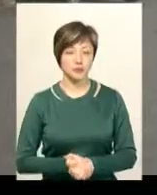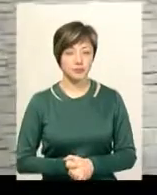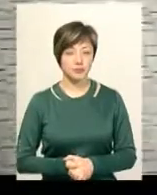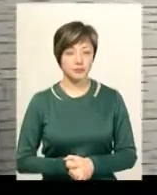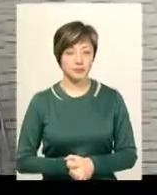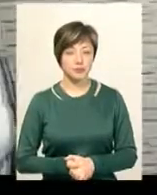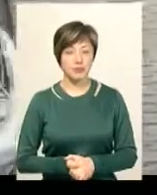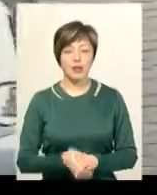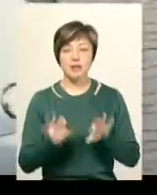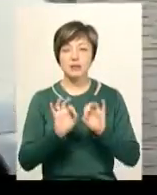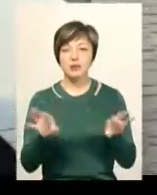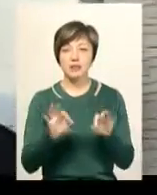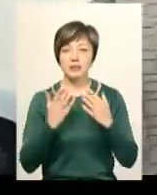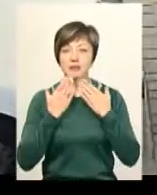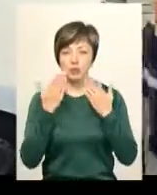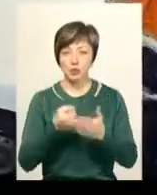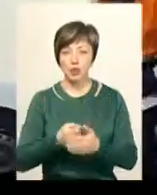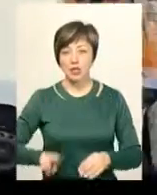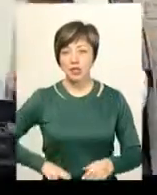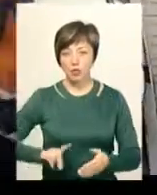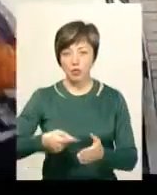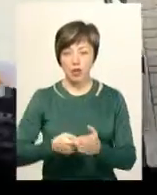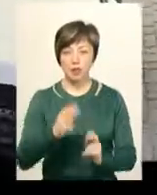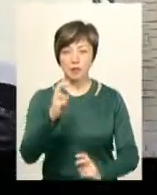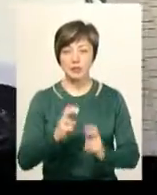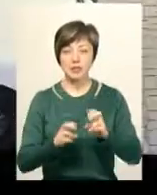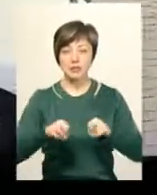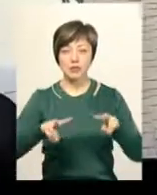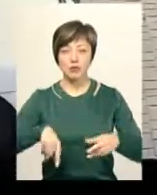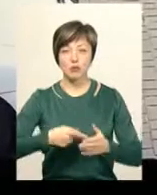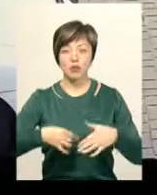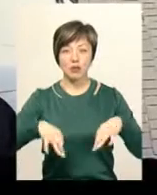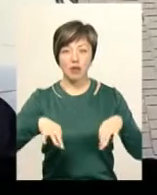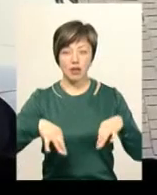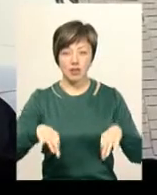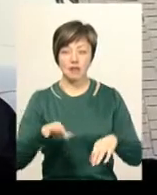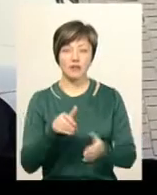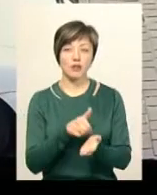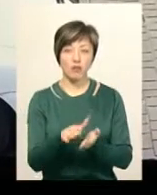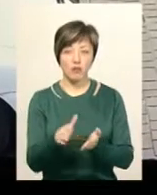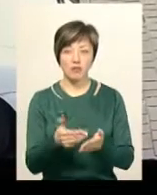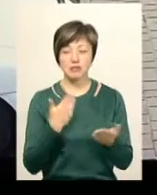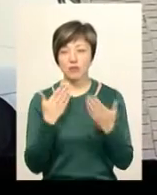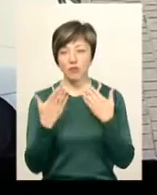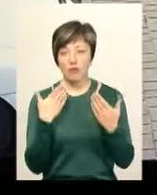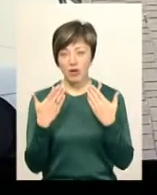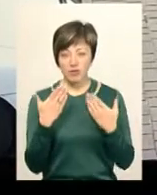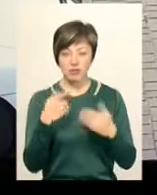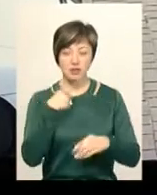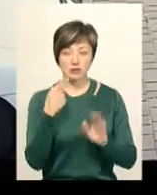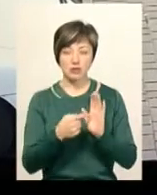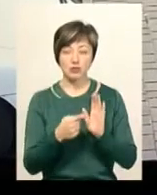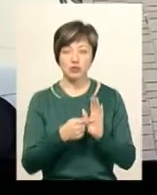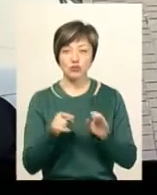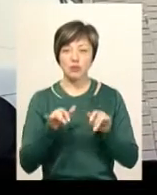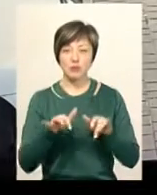За коментарем, ми звернулись до директора комунального підприємства спецкомунтранс. Та він відмовився спілкуватися, посилаючись на